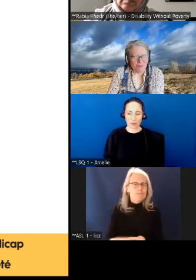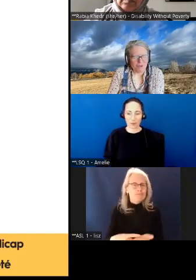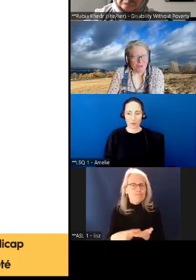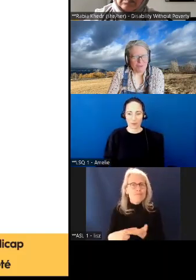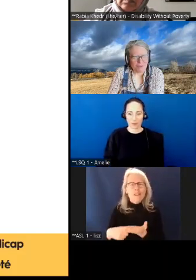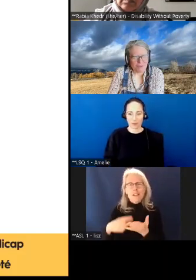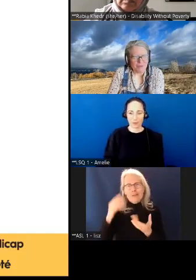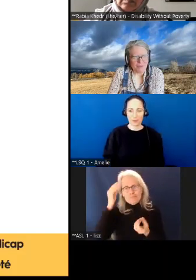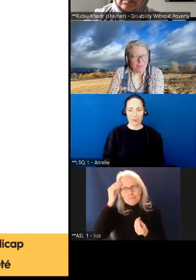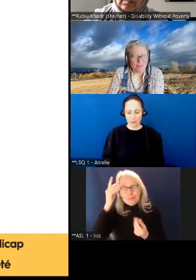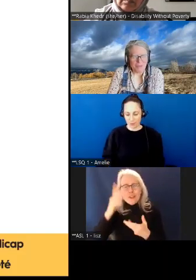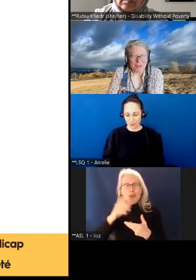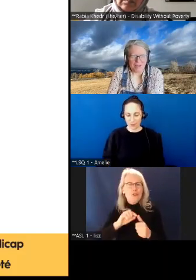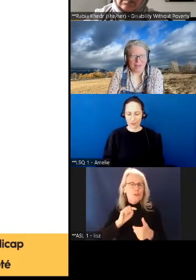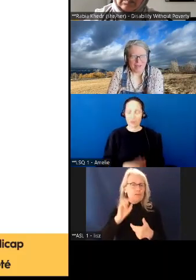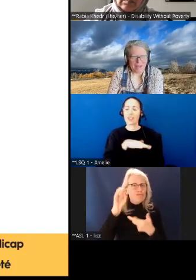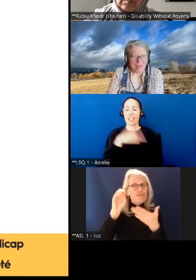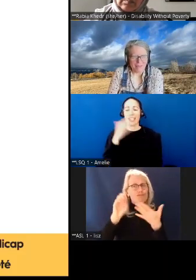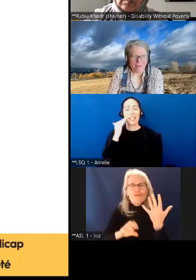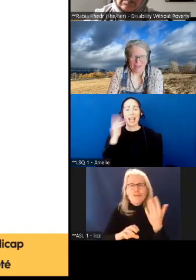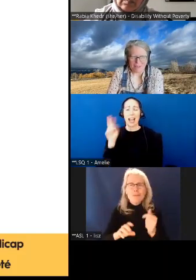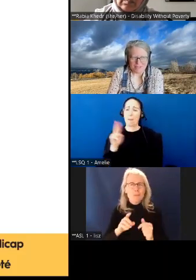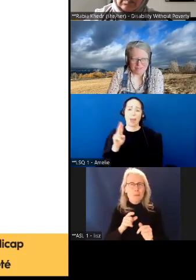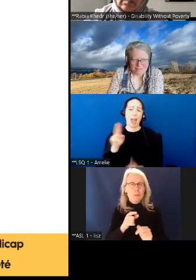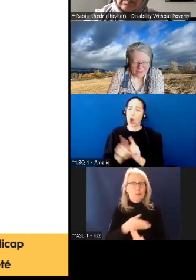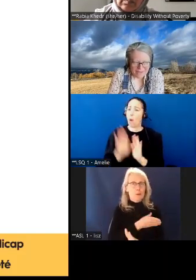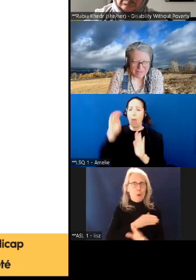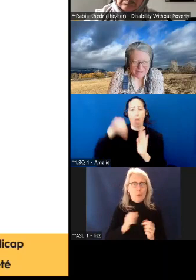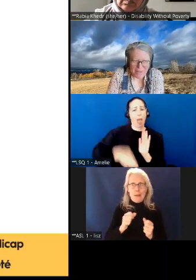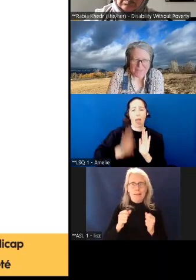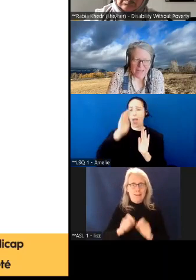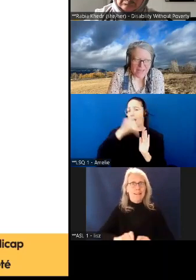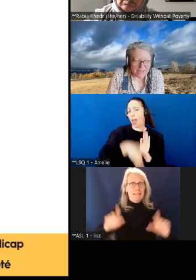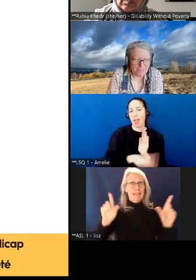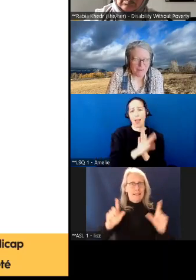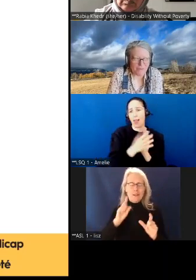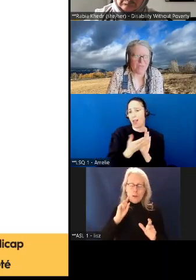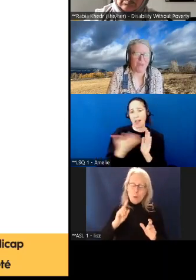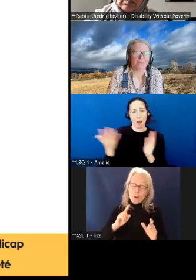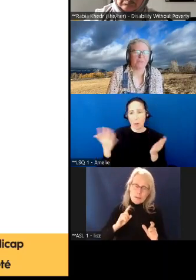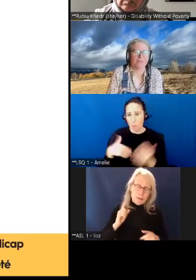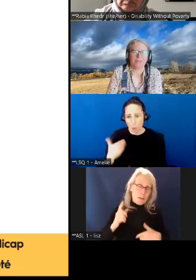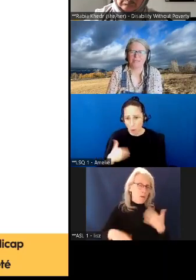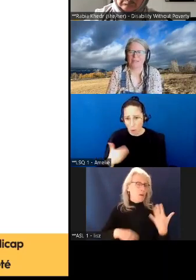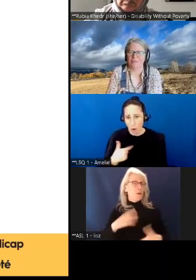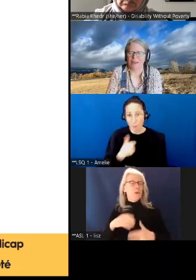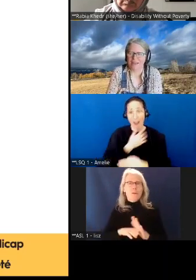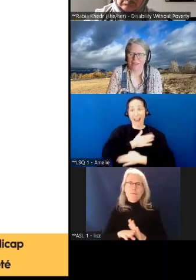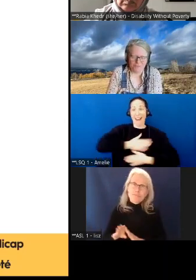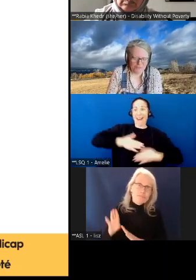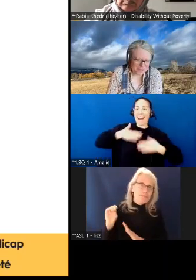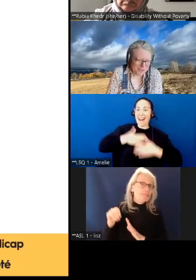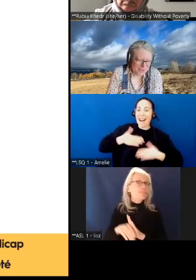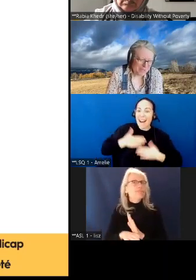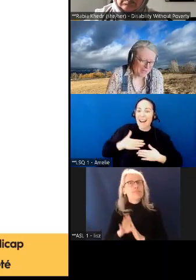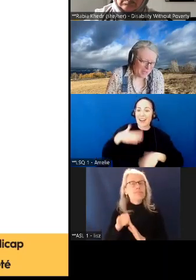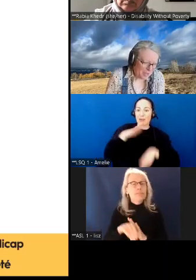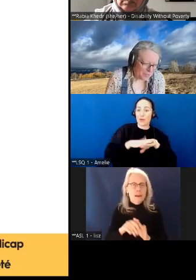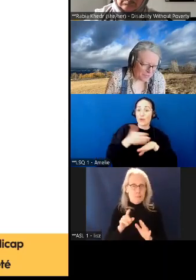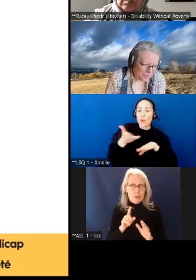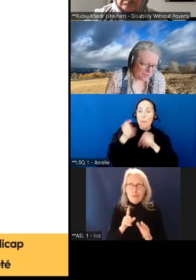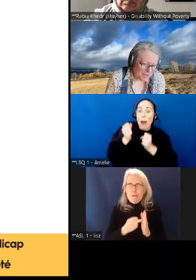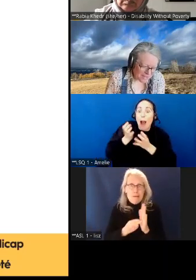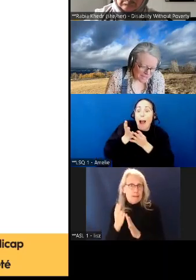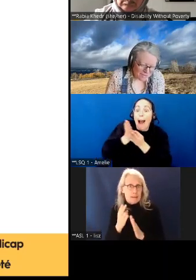Et vous savez, Rabia, c'est comme des montagnes russes. Je suis enthousiasmée à propos de cette